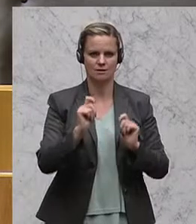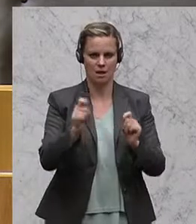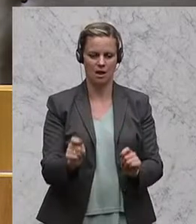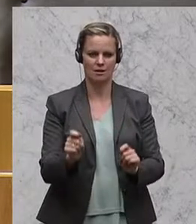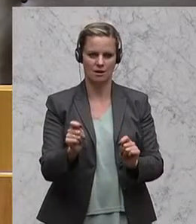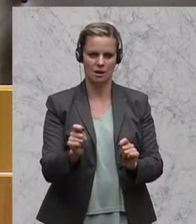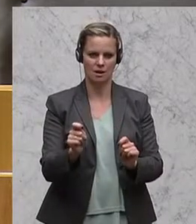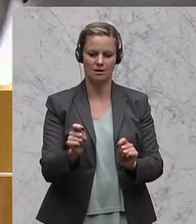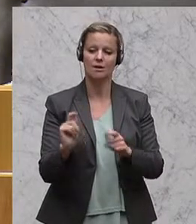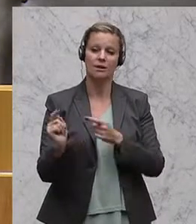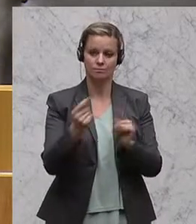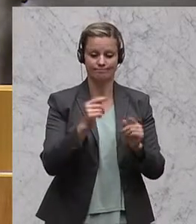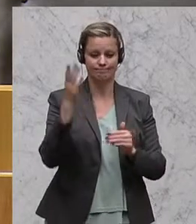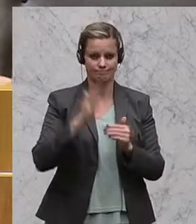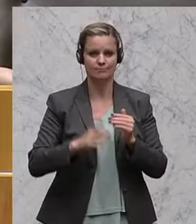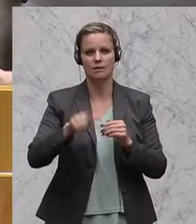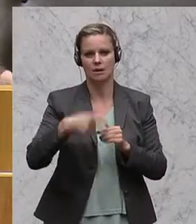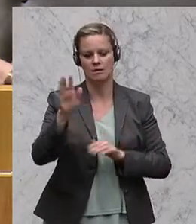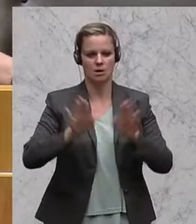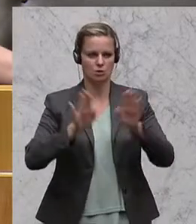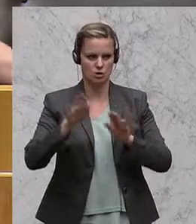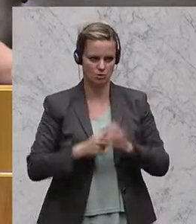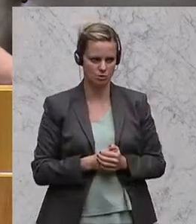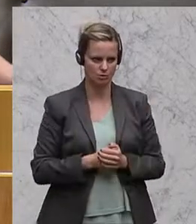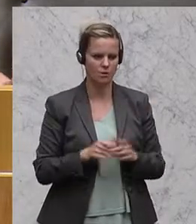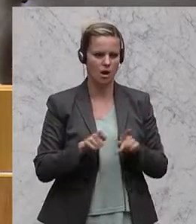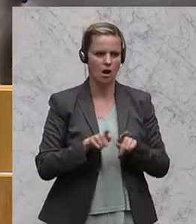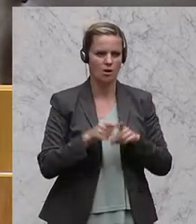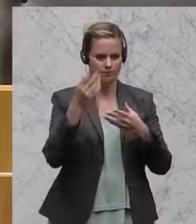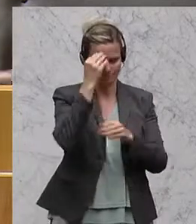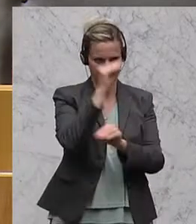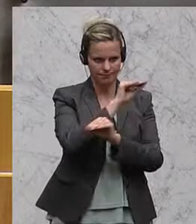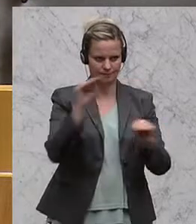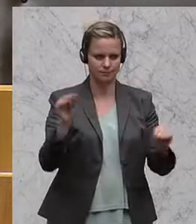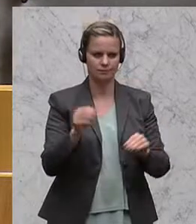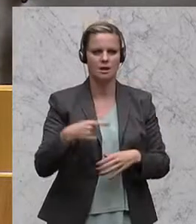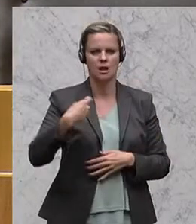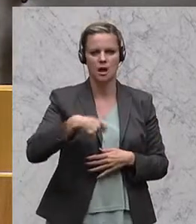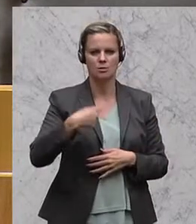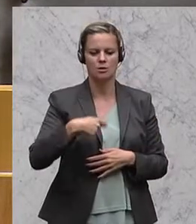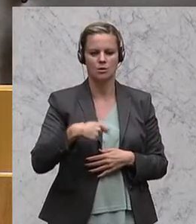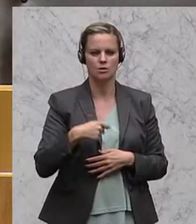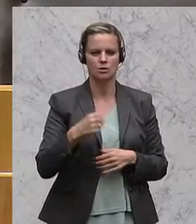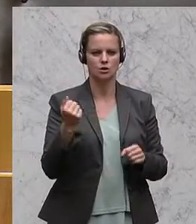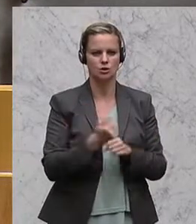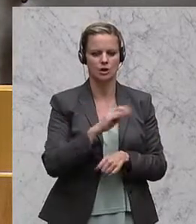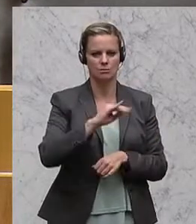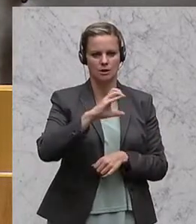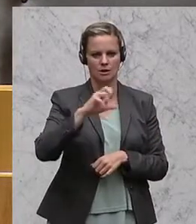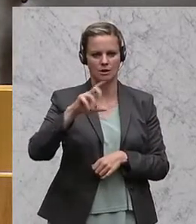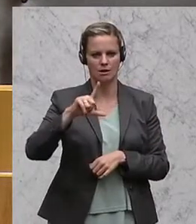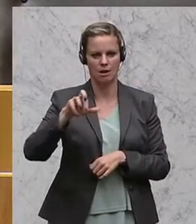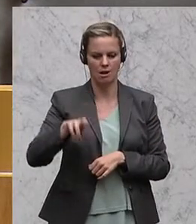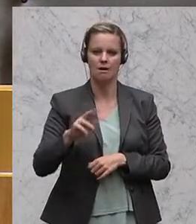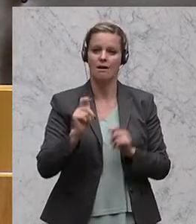nach Schluss dieser Debatte erfolgen. Weiter steile ich mit, dass der Herr Abgeordnete Steinbichler beantragt